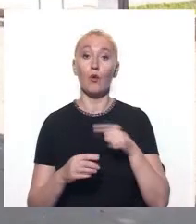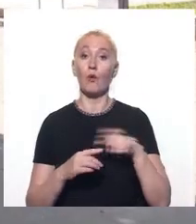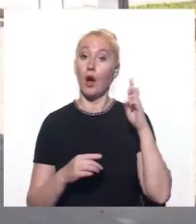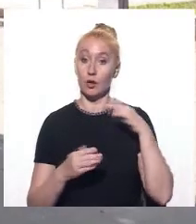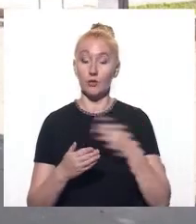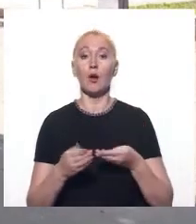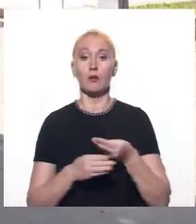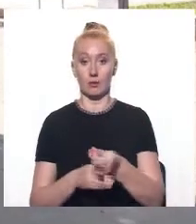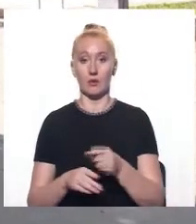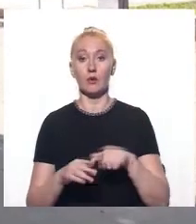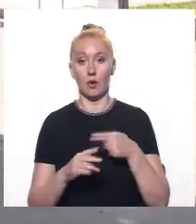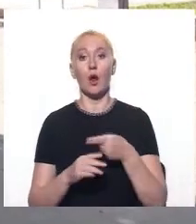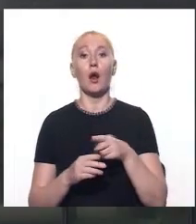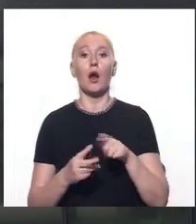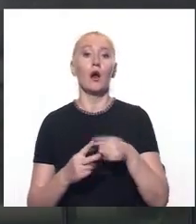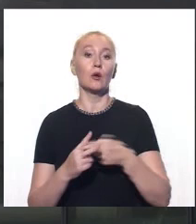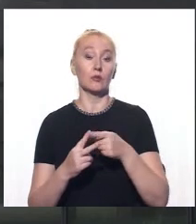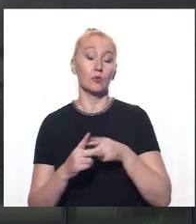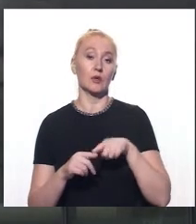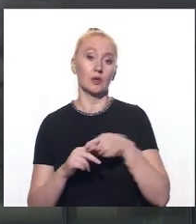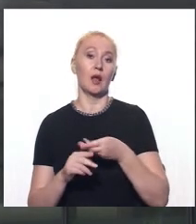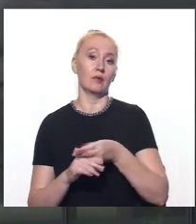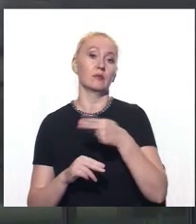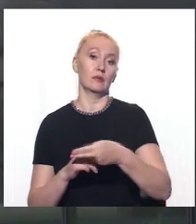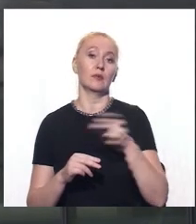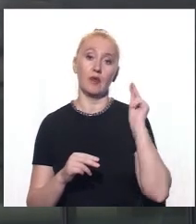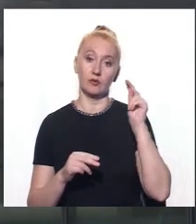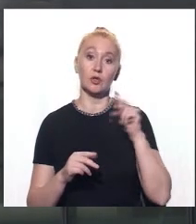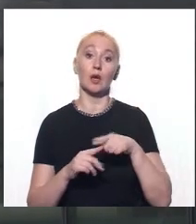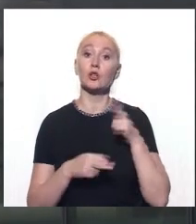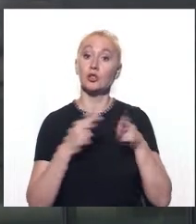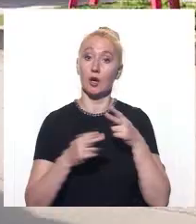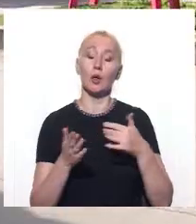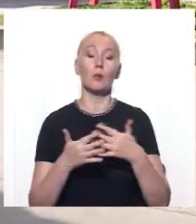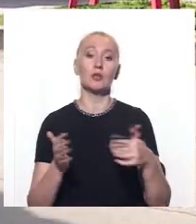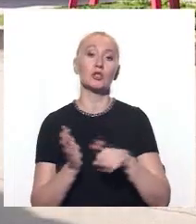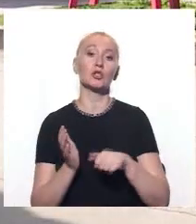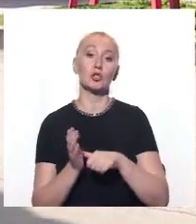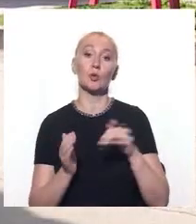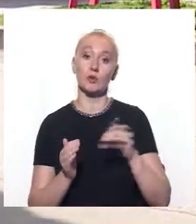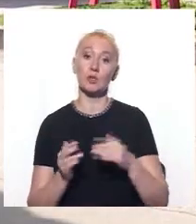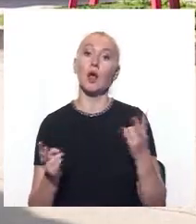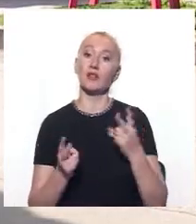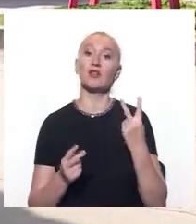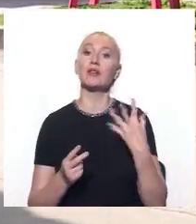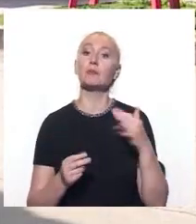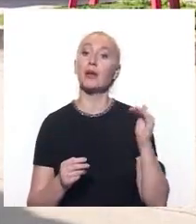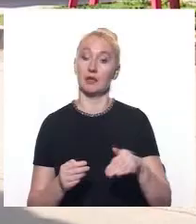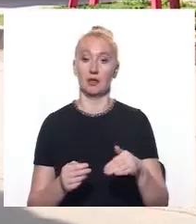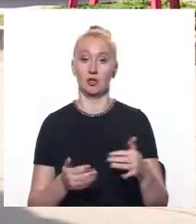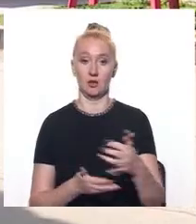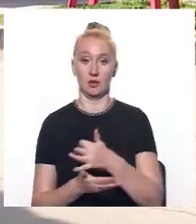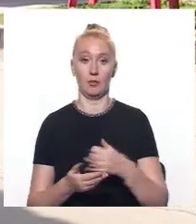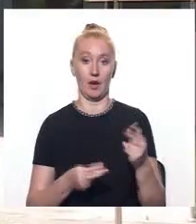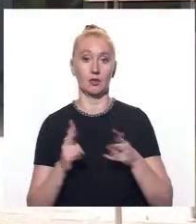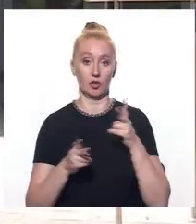надаватиме пільгові кредити на навчання. Петиція про відтермінування реформи набрала близько 600 підписів з необхідних 25 тисяч. Юлія Безбородсько,